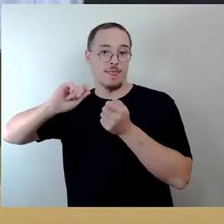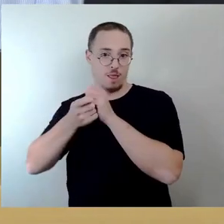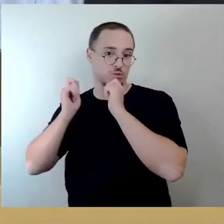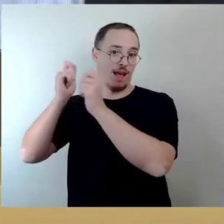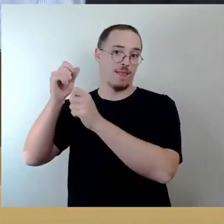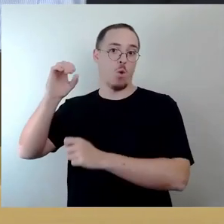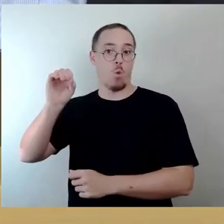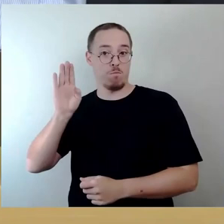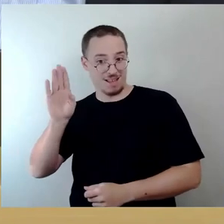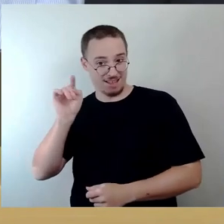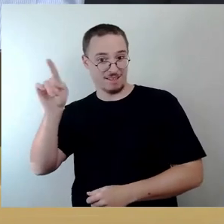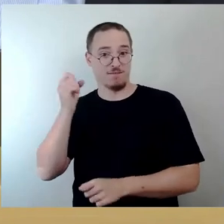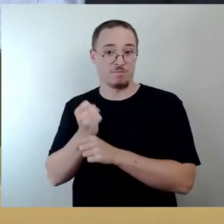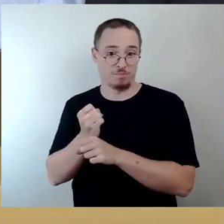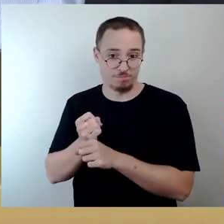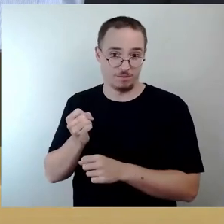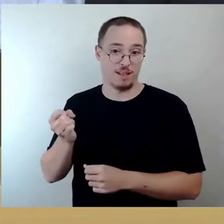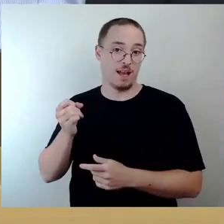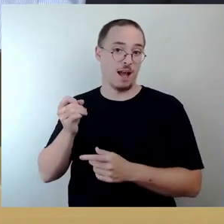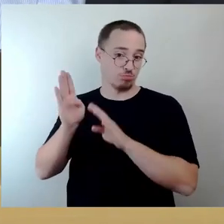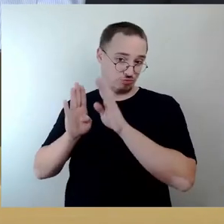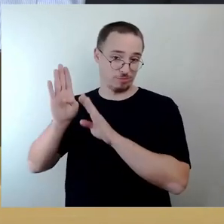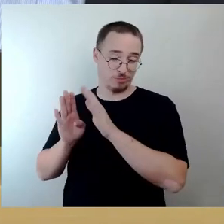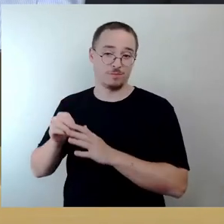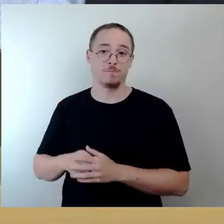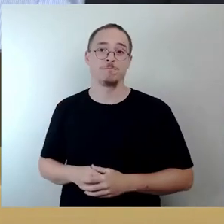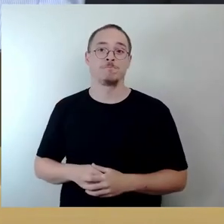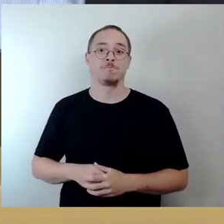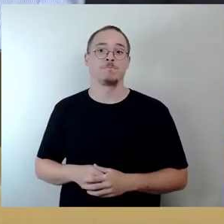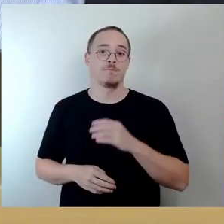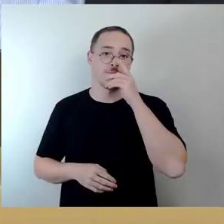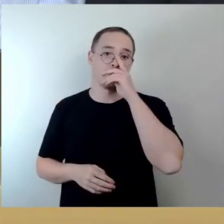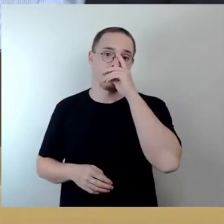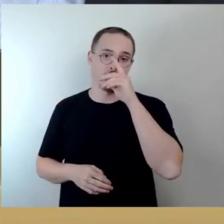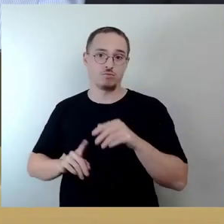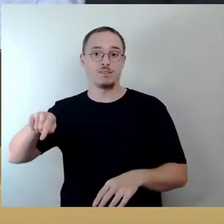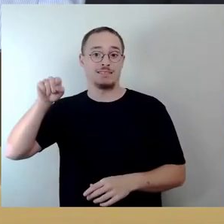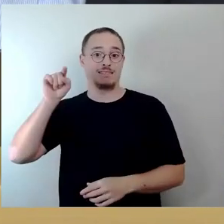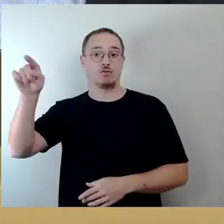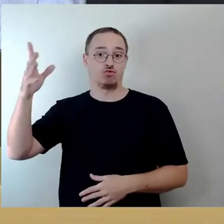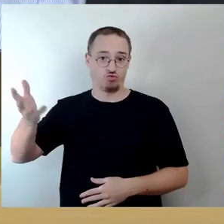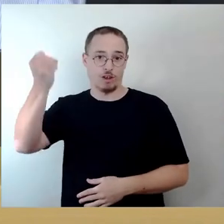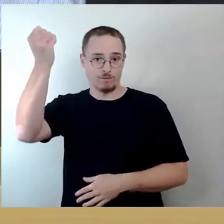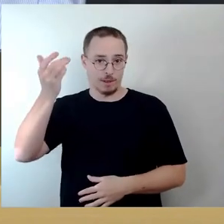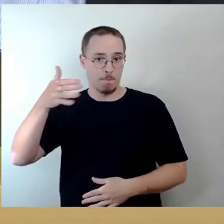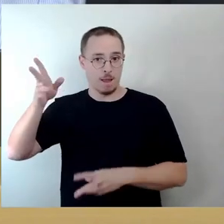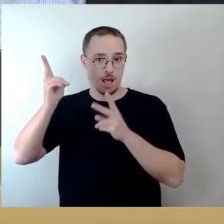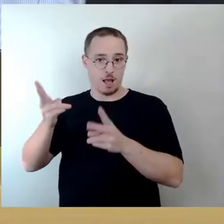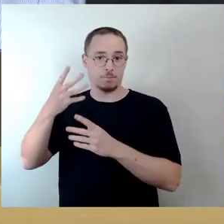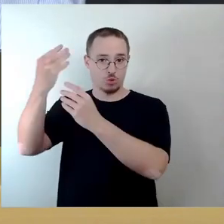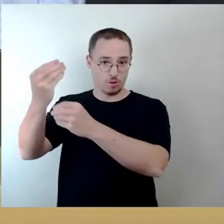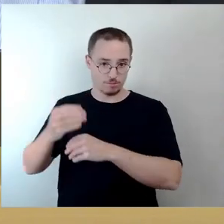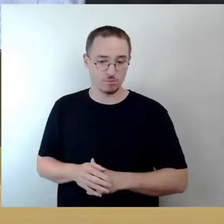unverändert abstimmen. Und wenn der eine Mehrheit bekommen sollte, wurde die Beschlussempfehlung des